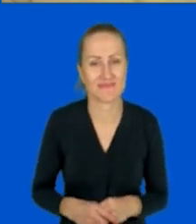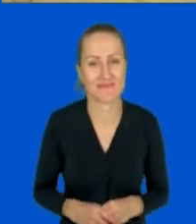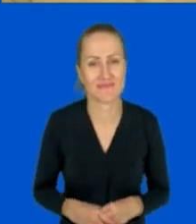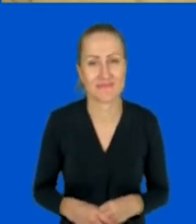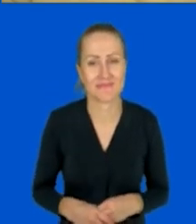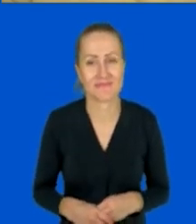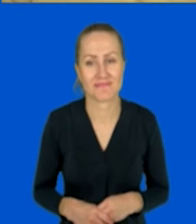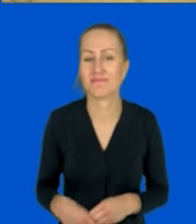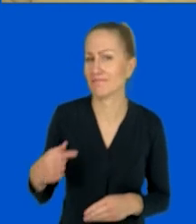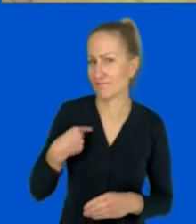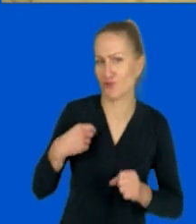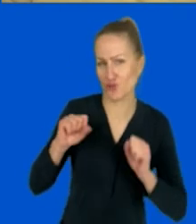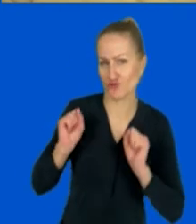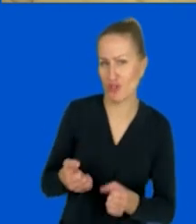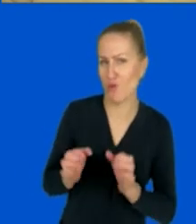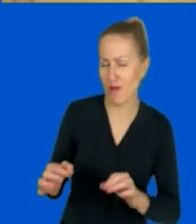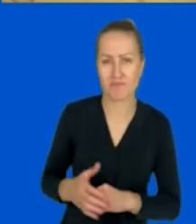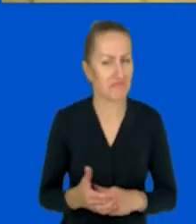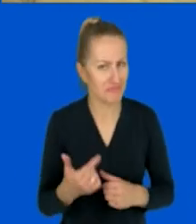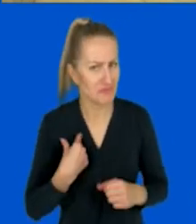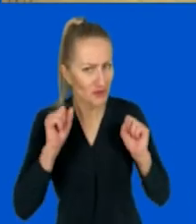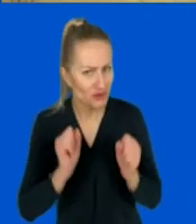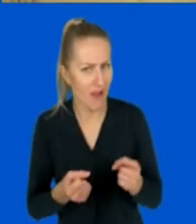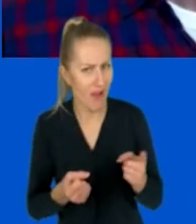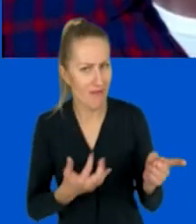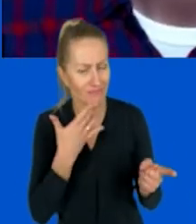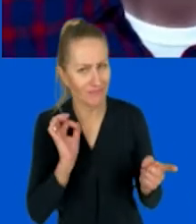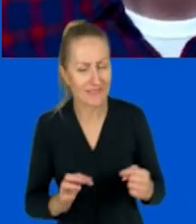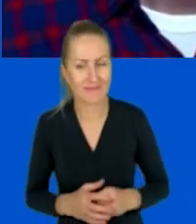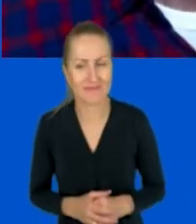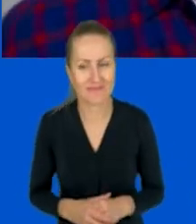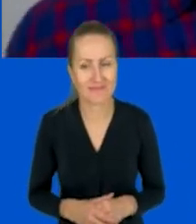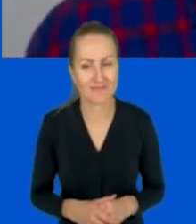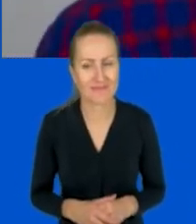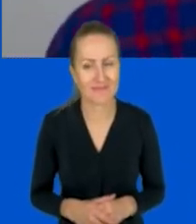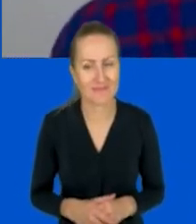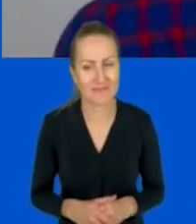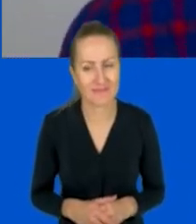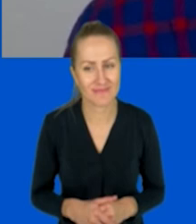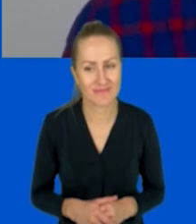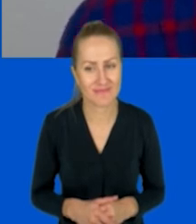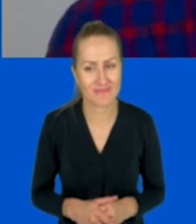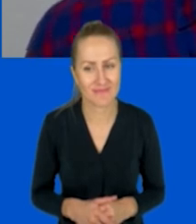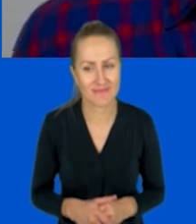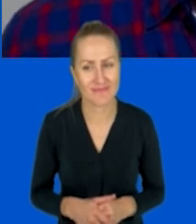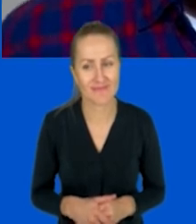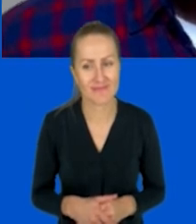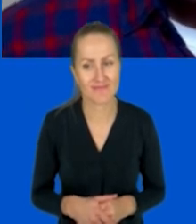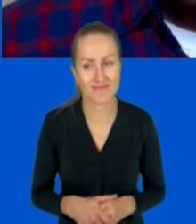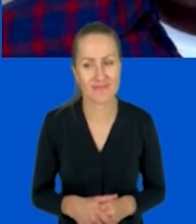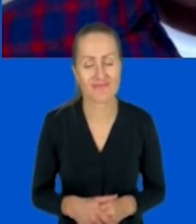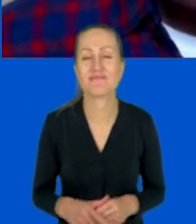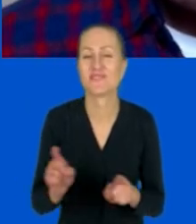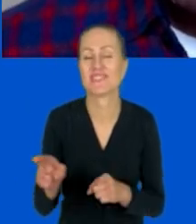U mnie działa. U mnie działa. To jest ulubione z kolei